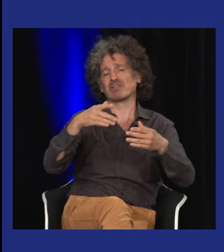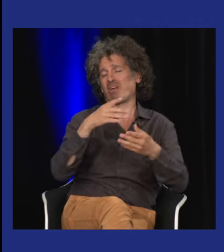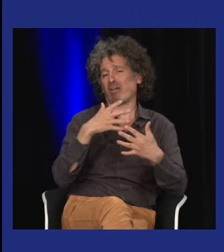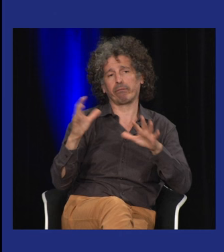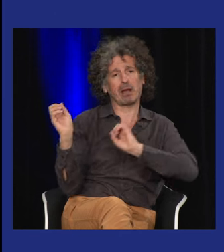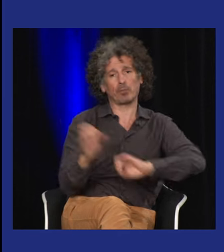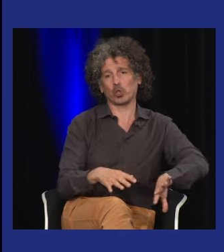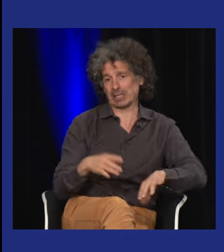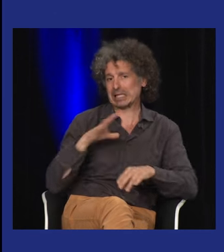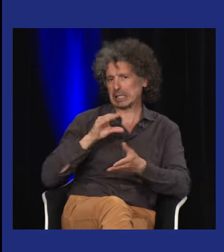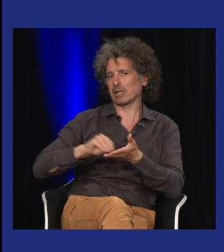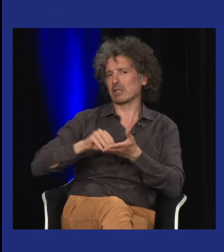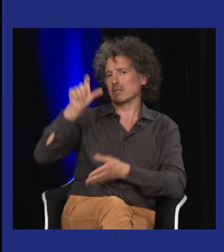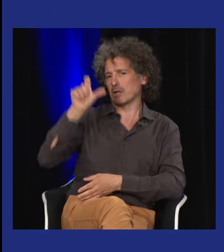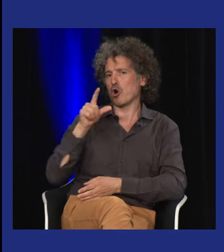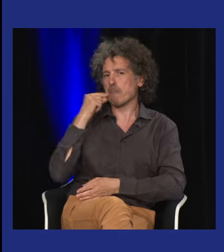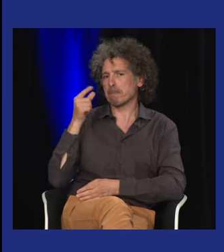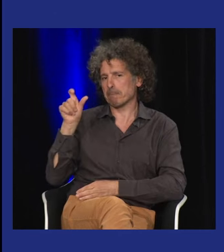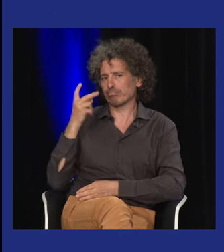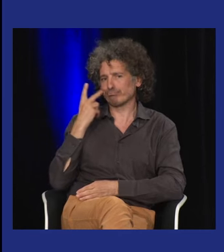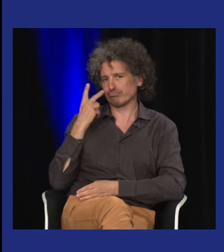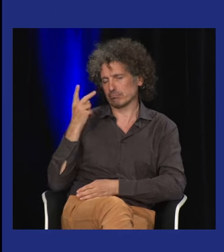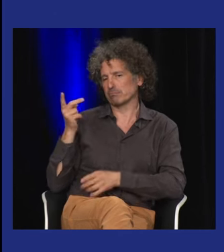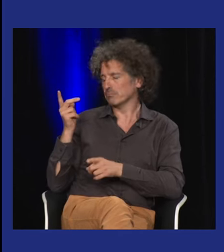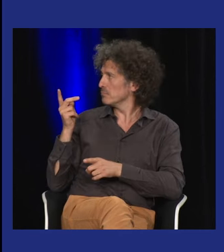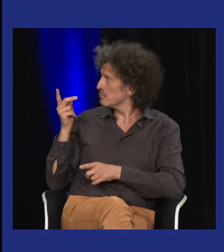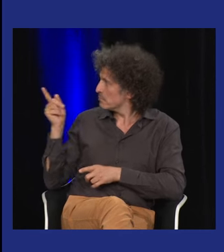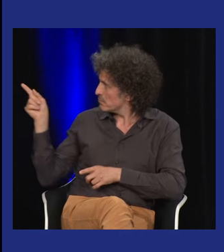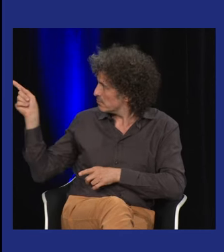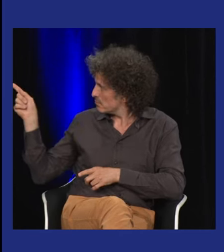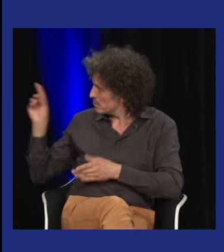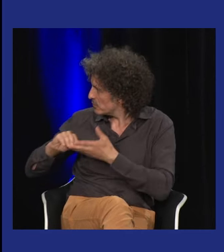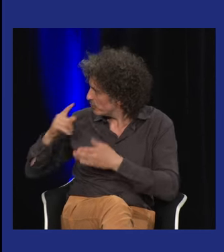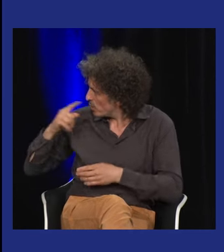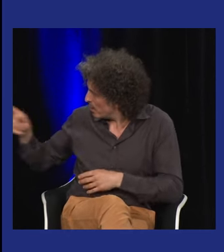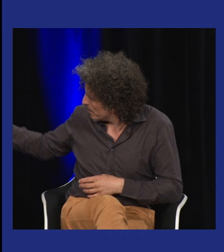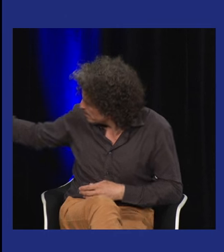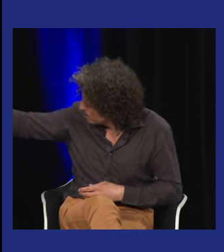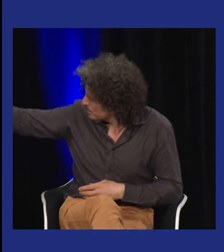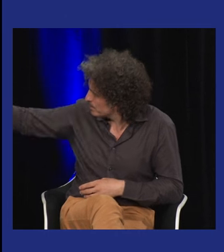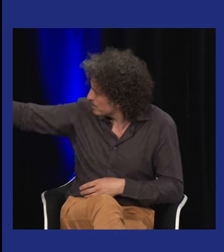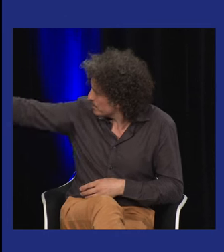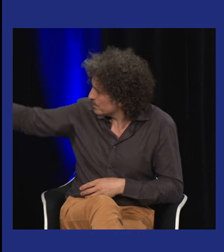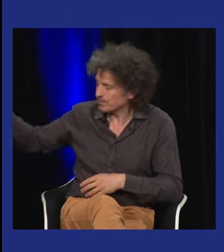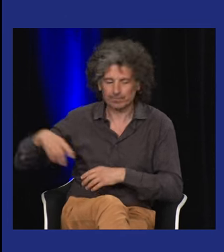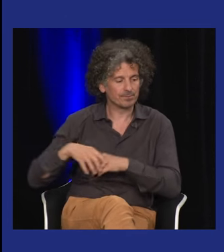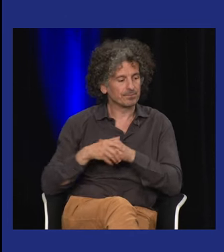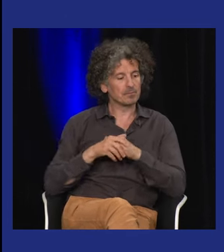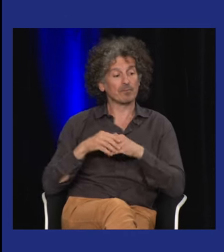inondation, y eu des problèmes d'humidité et beaucoup de documents qui ont disparu de l'Institut Saint-Jacques et c'en est bien dommage